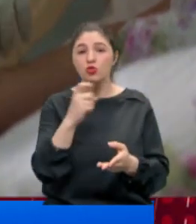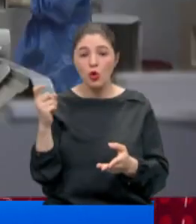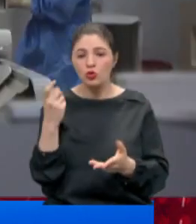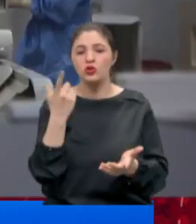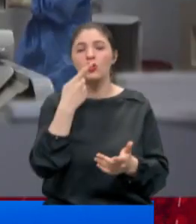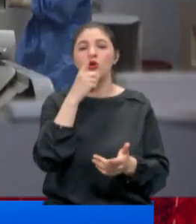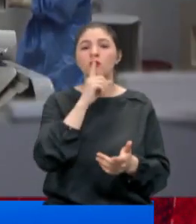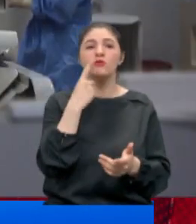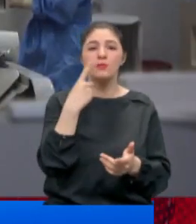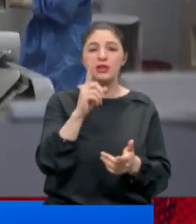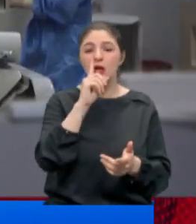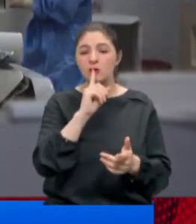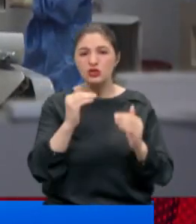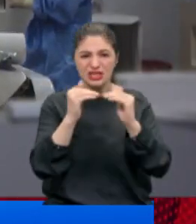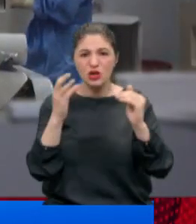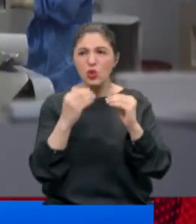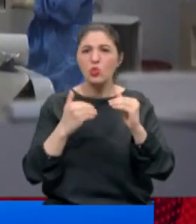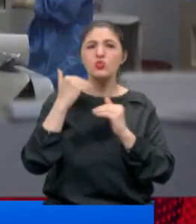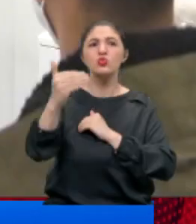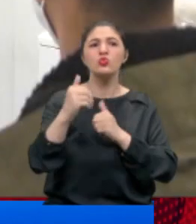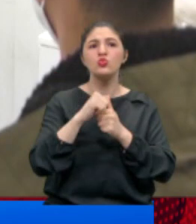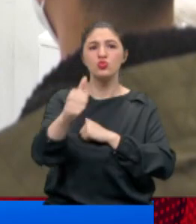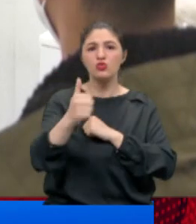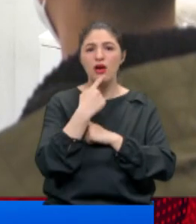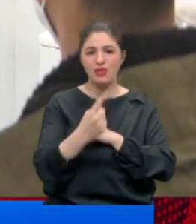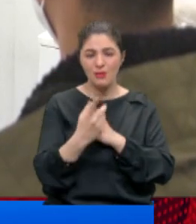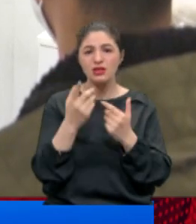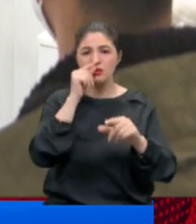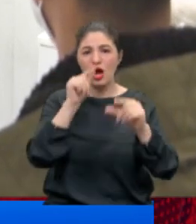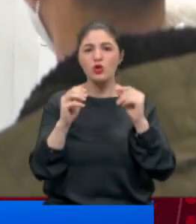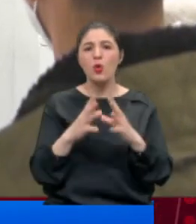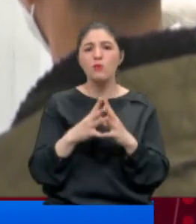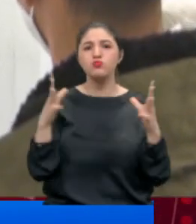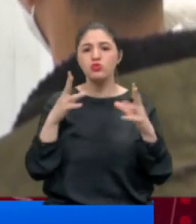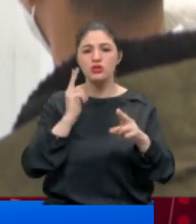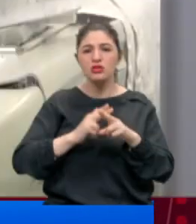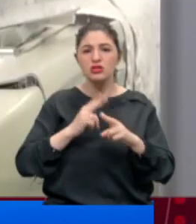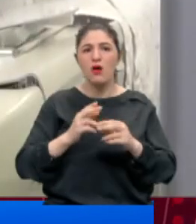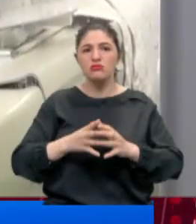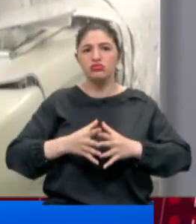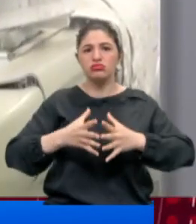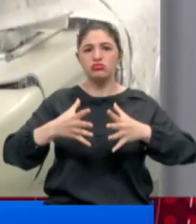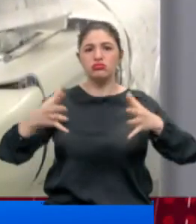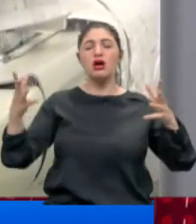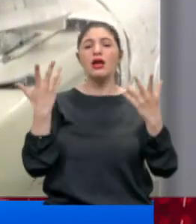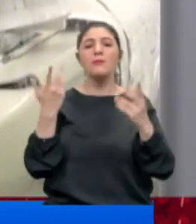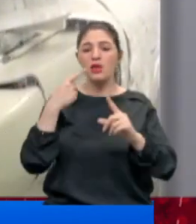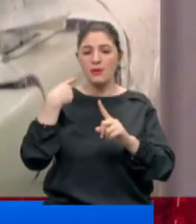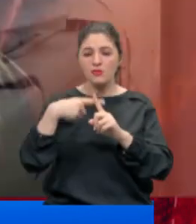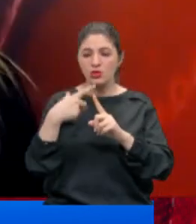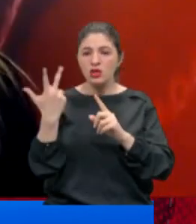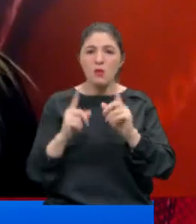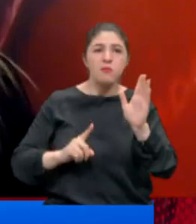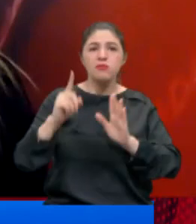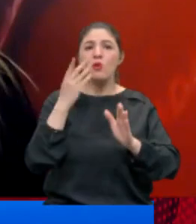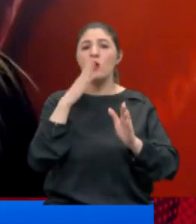100 binde 100 olan kritik sınırın çok ötesinde vaka demektir. Salgın çok büyük, büyüme hızı da büyü. Vakalar henüz 2'ye ulaşmadı.